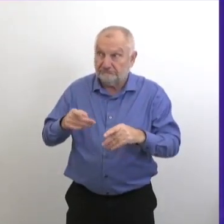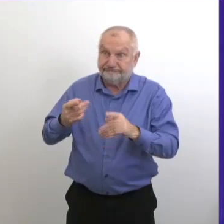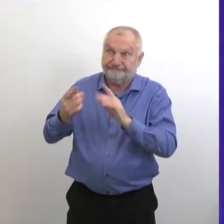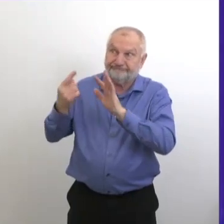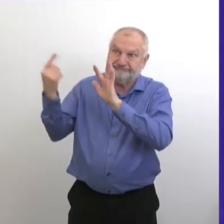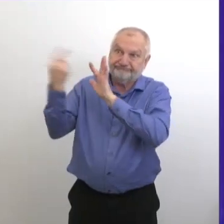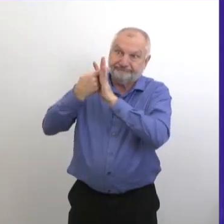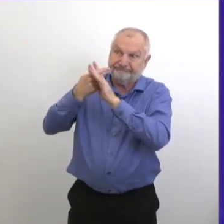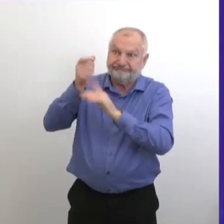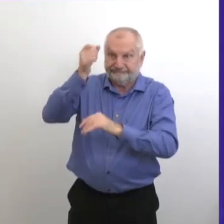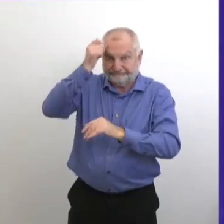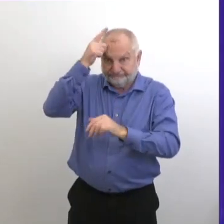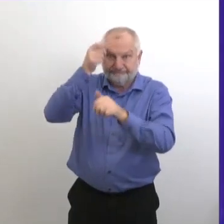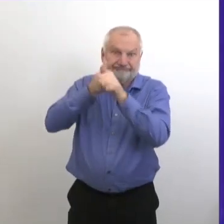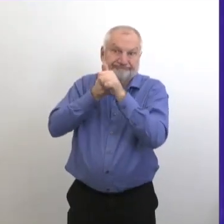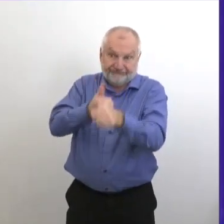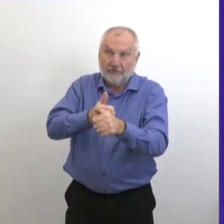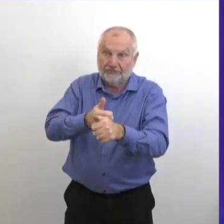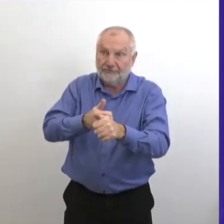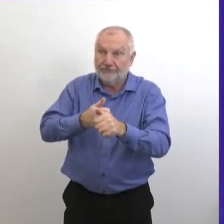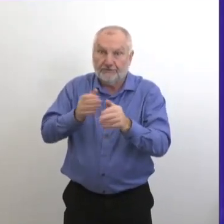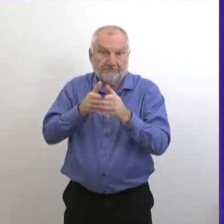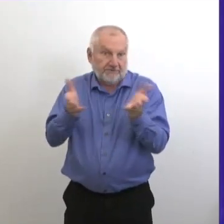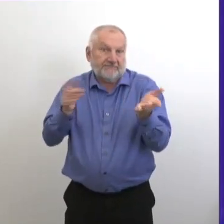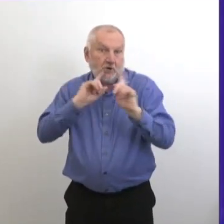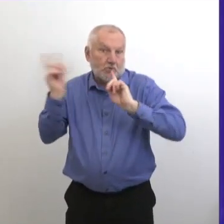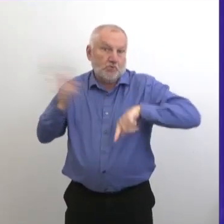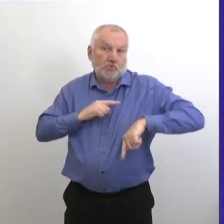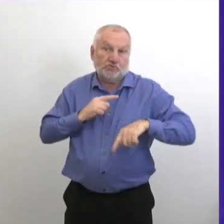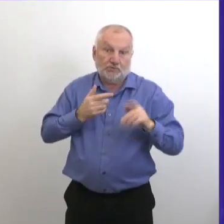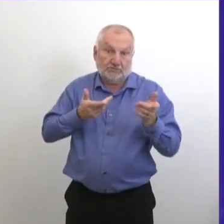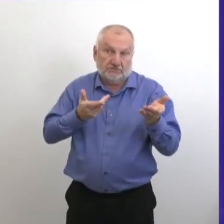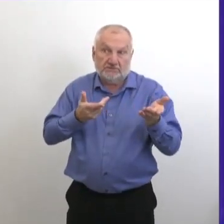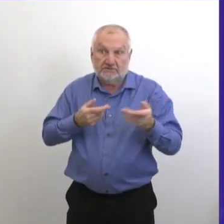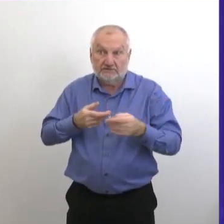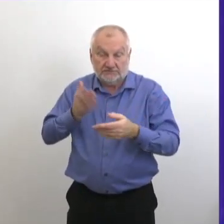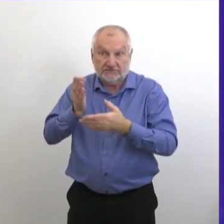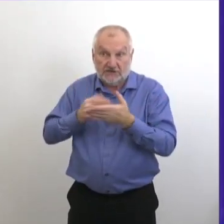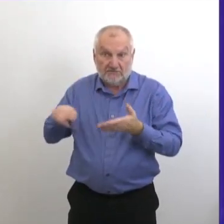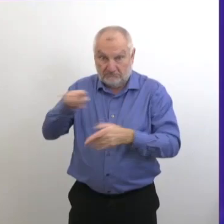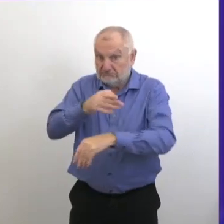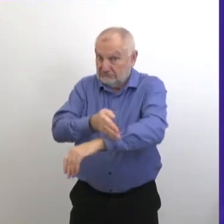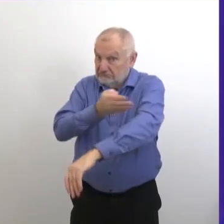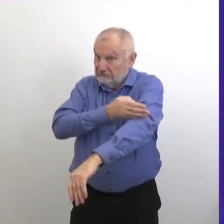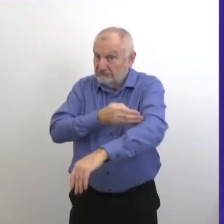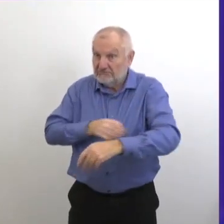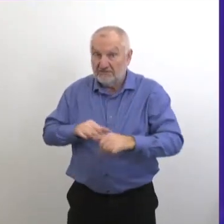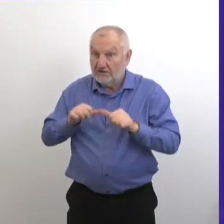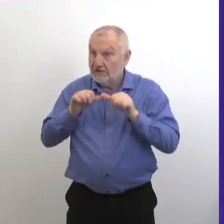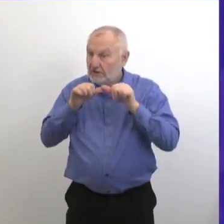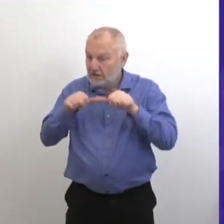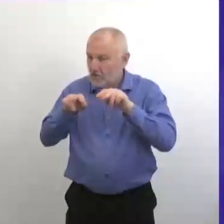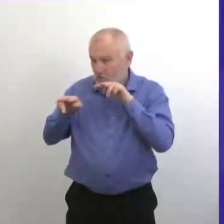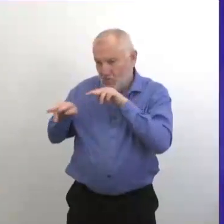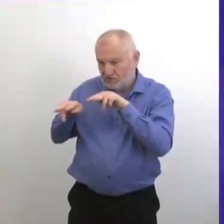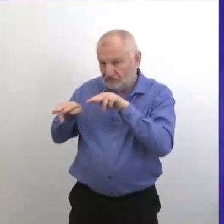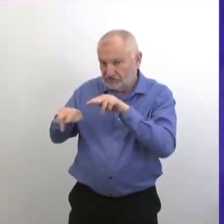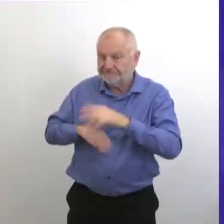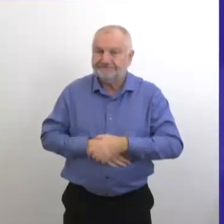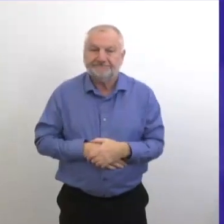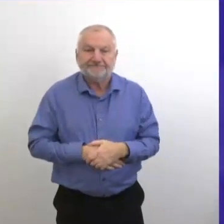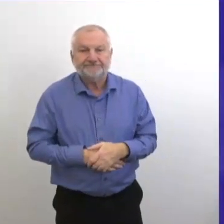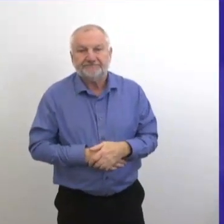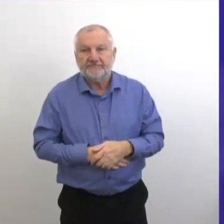les gens ont finalement commencé à écouter aux autorités de santé publique et d'où les conseils qu'on donne. Mais c'est quelque chose qu'on va continuer à surveiller. D'accord, merci.